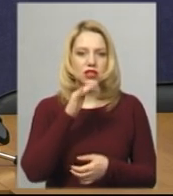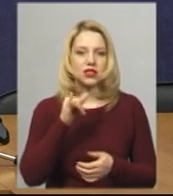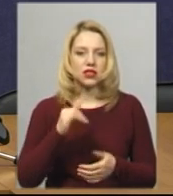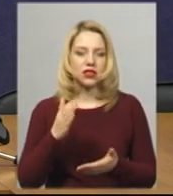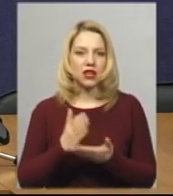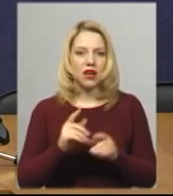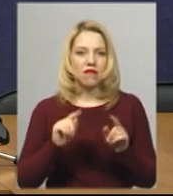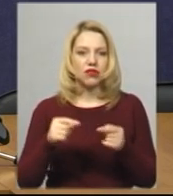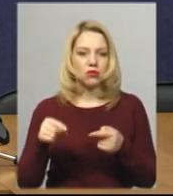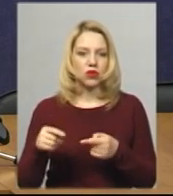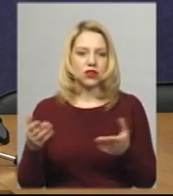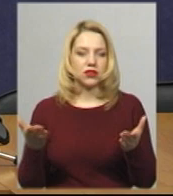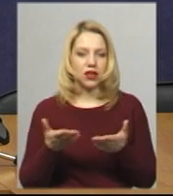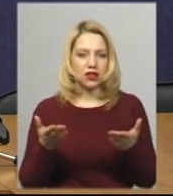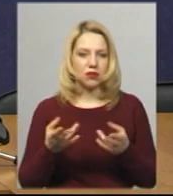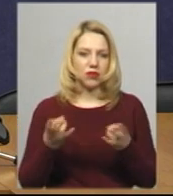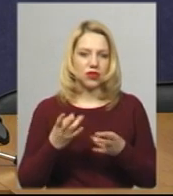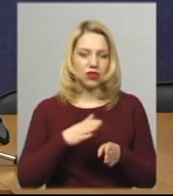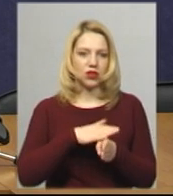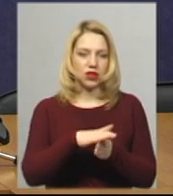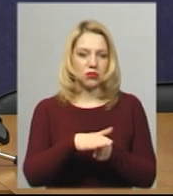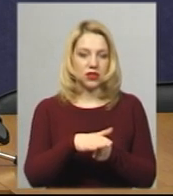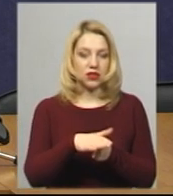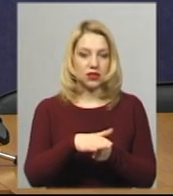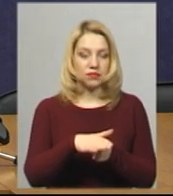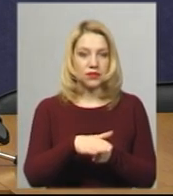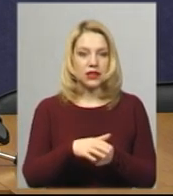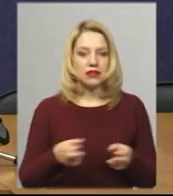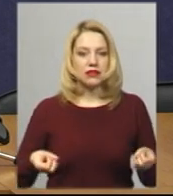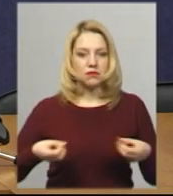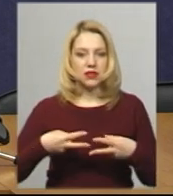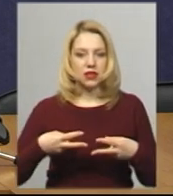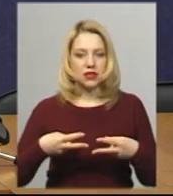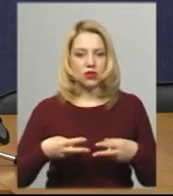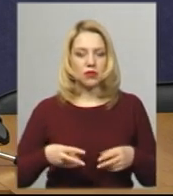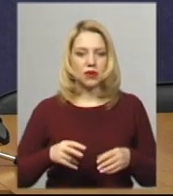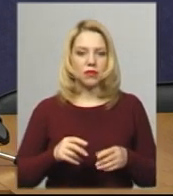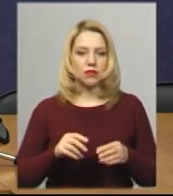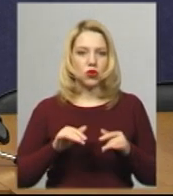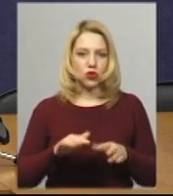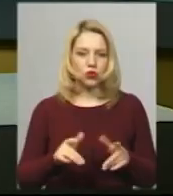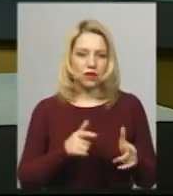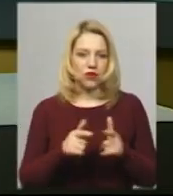певні вимоги, які все-таки мають дотриматися в спеціалізованій процедурі виготовлення.